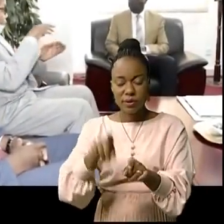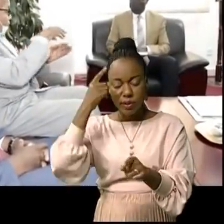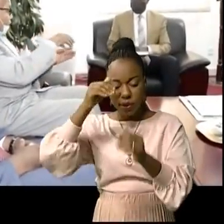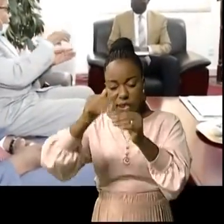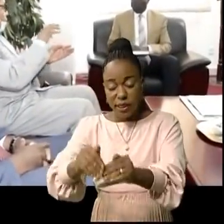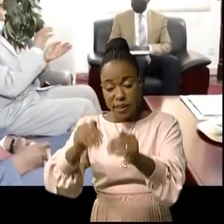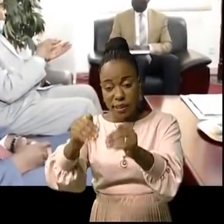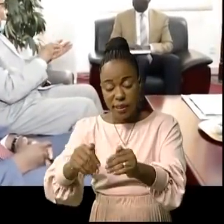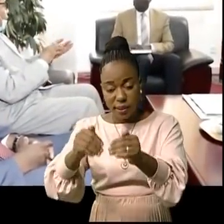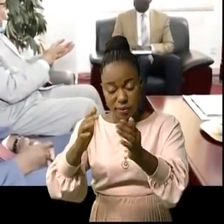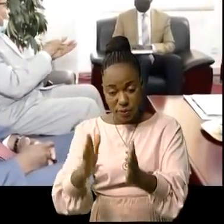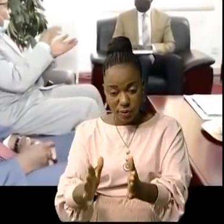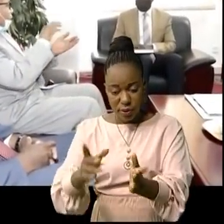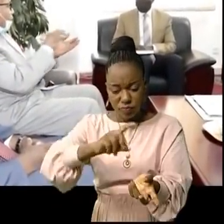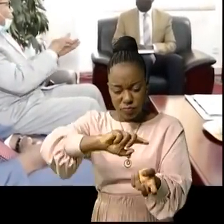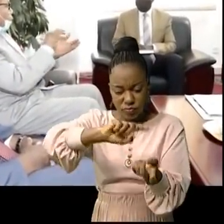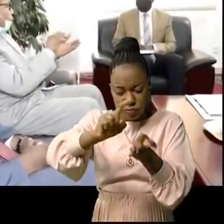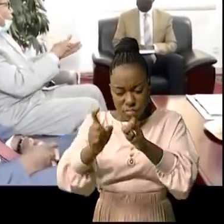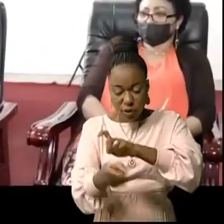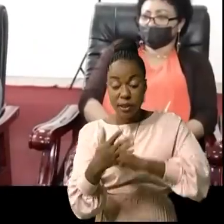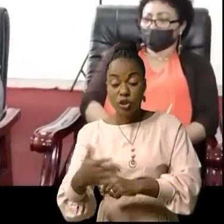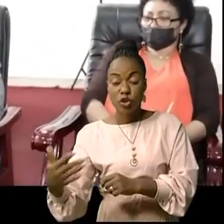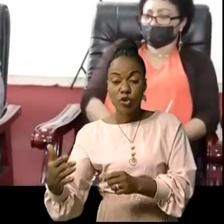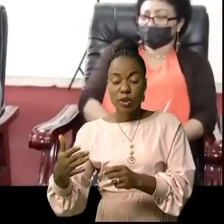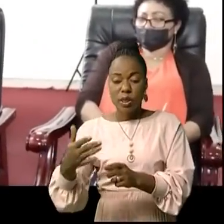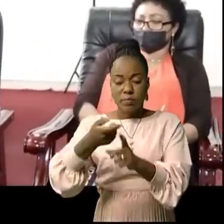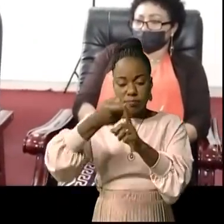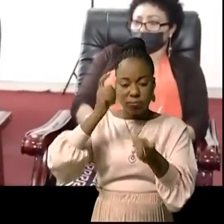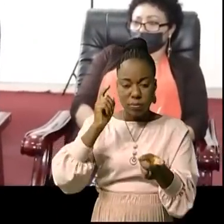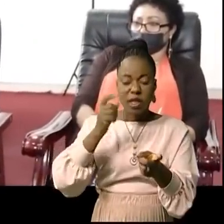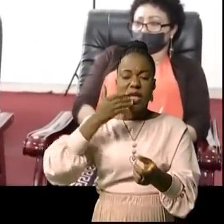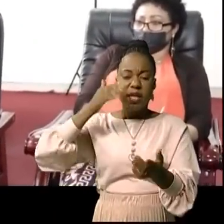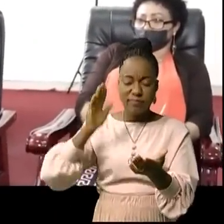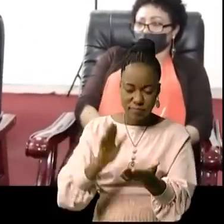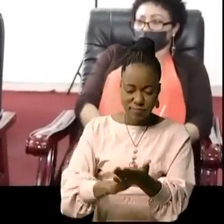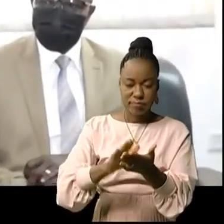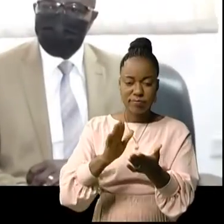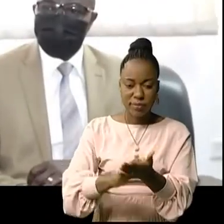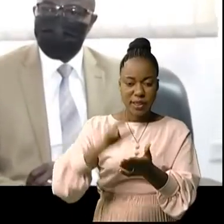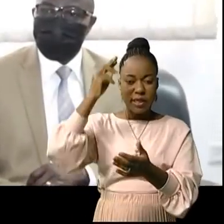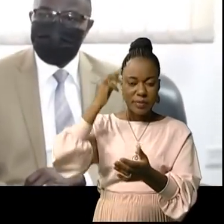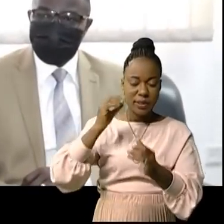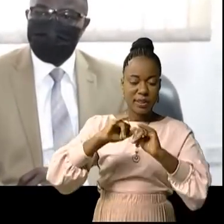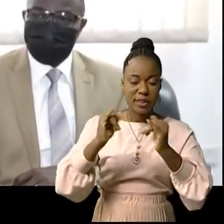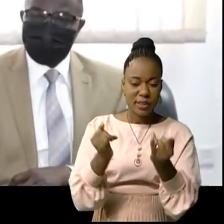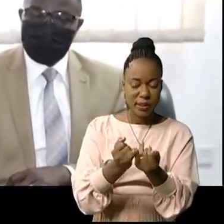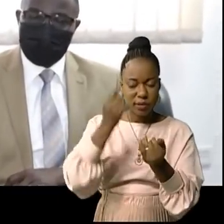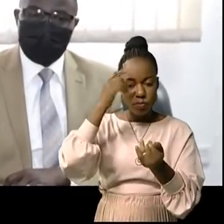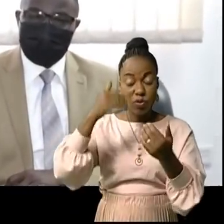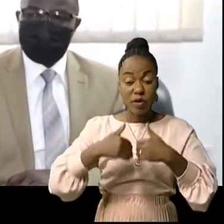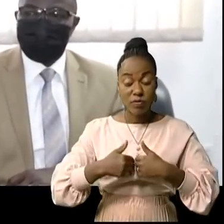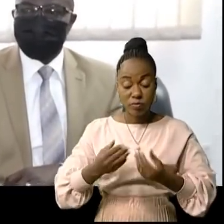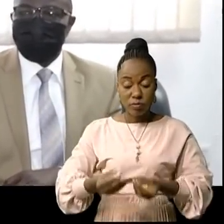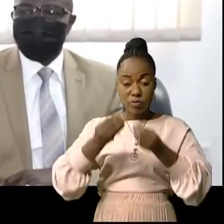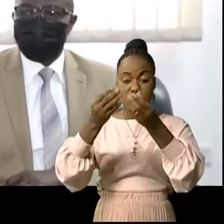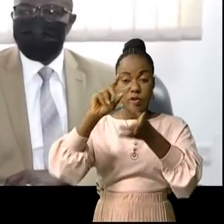œuvrant également dans la transformation des produits agricoles, est venu féliciter le ministre de l'Industrie, Julien Paloukou, pour avoir doté